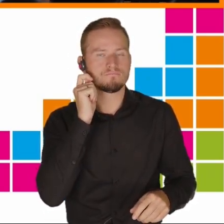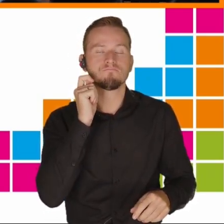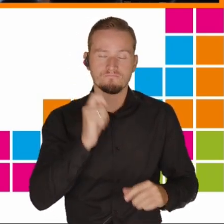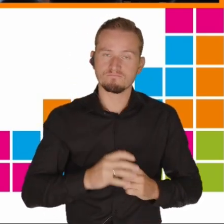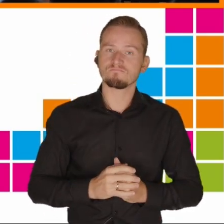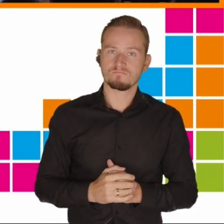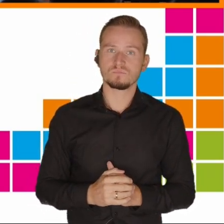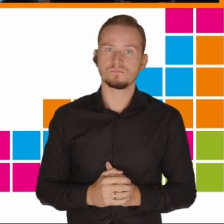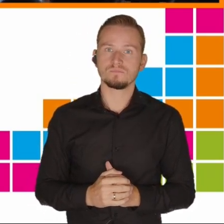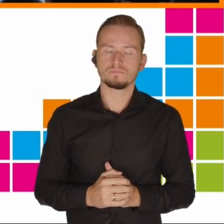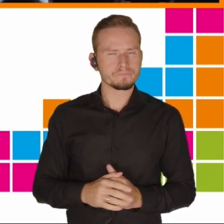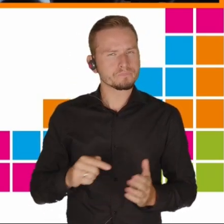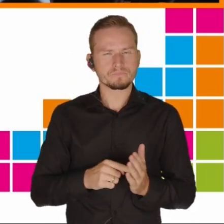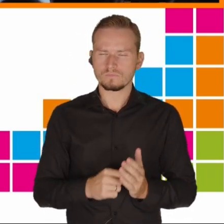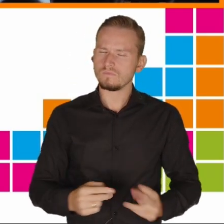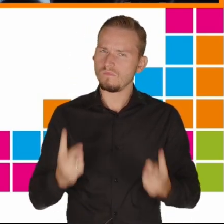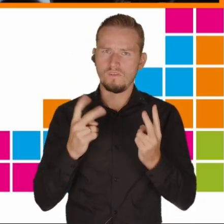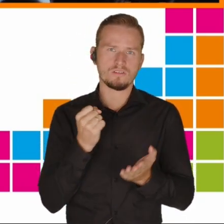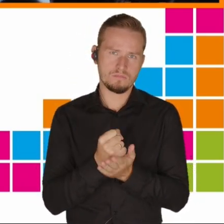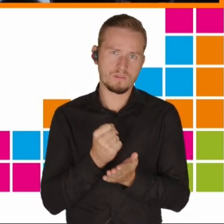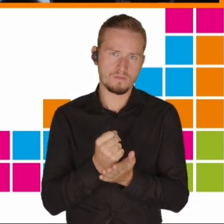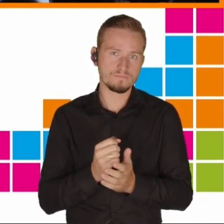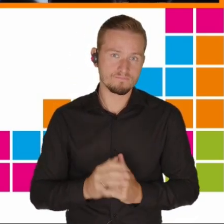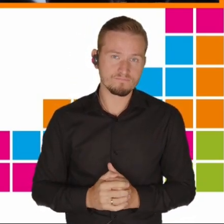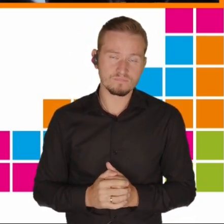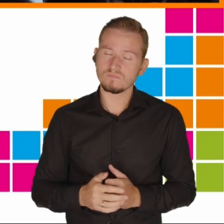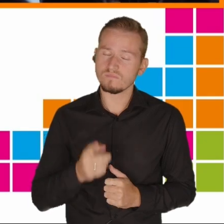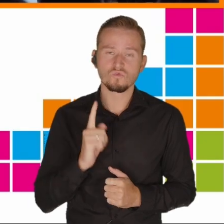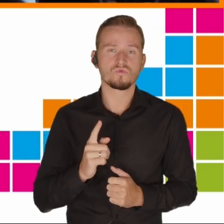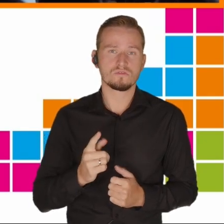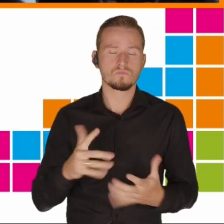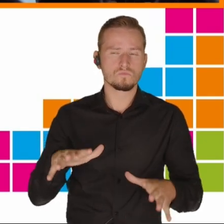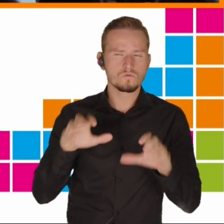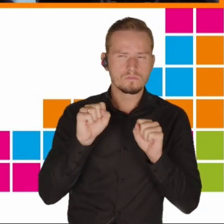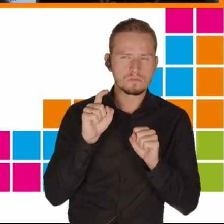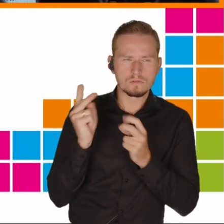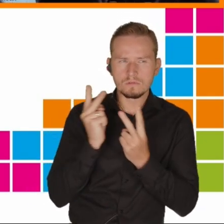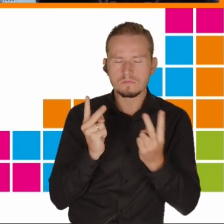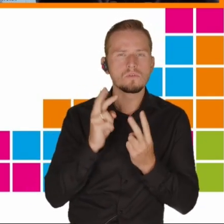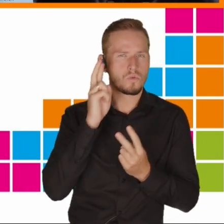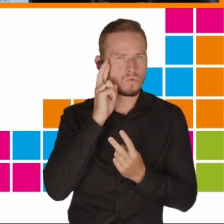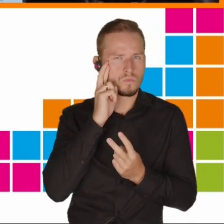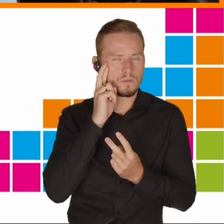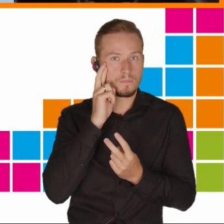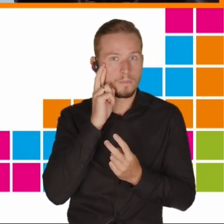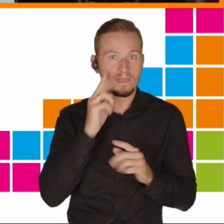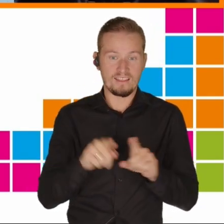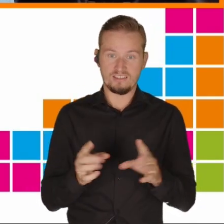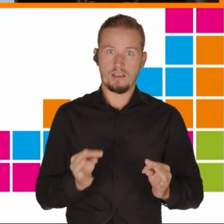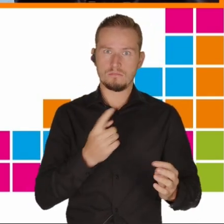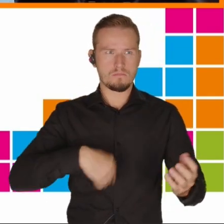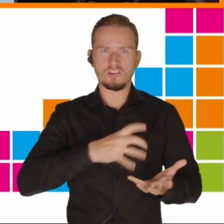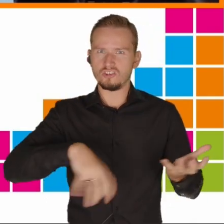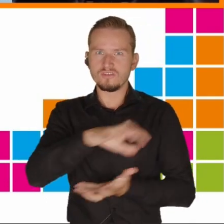To naprawdę jest ważna kwestia. Zrozumieć to i wziąć pod uwagę w świecie, w którym obecnie